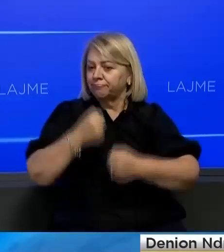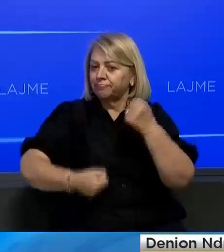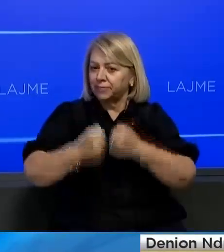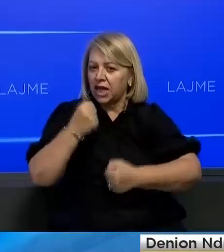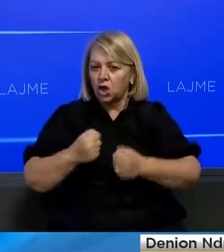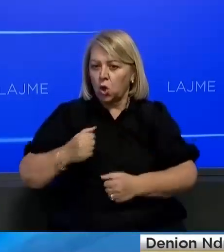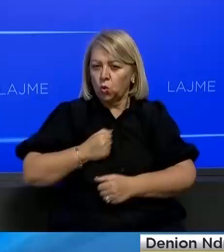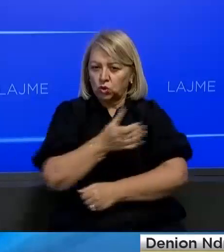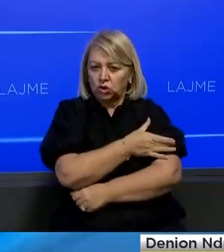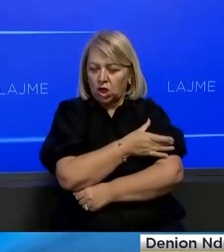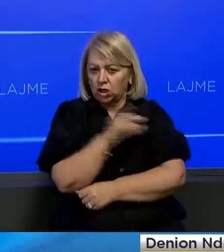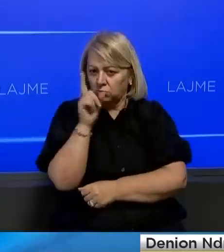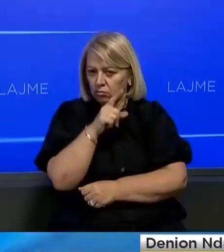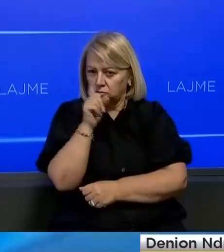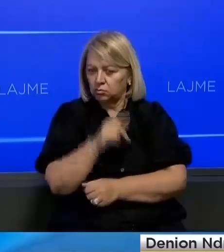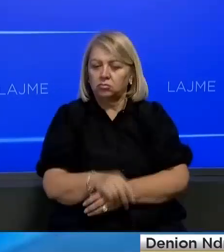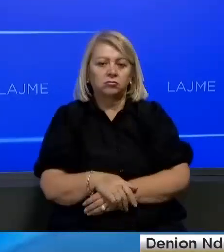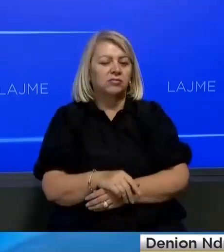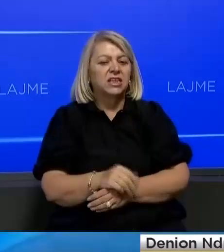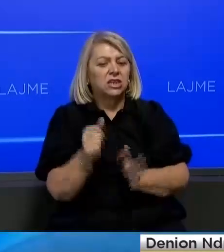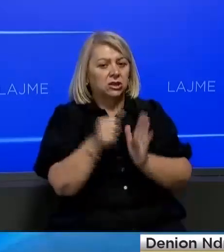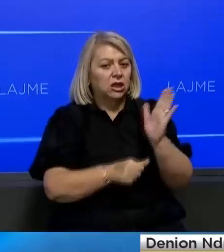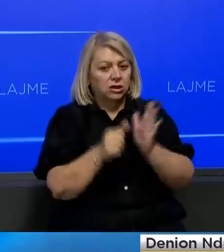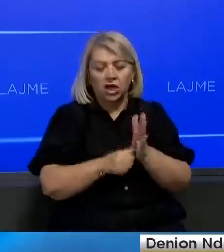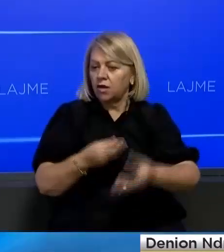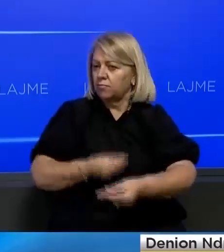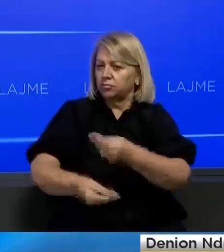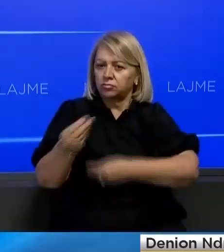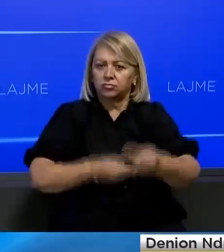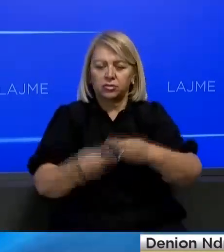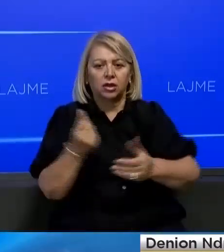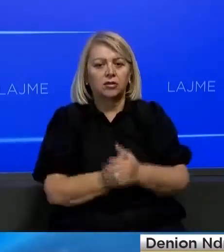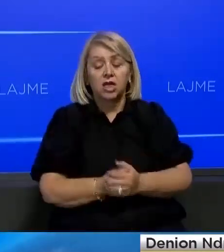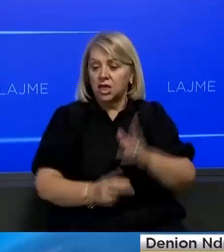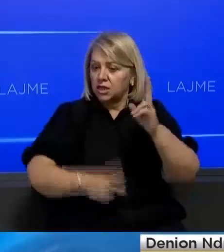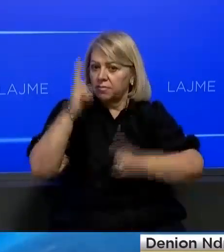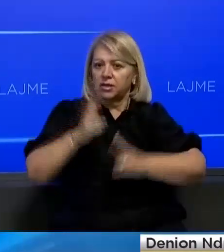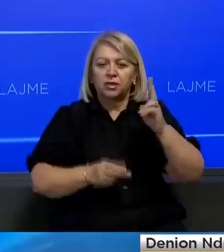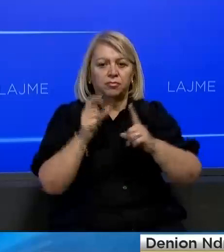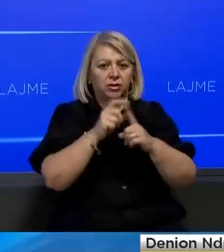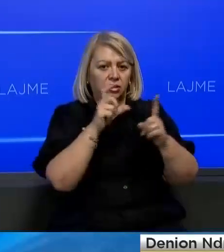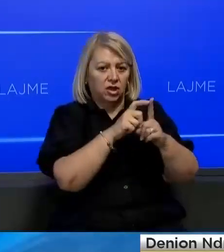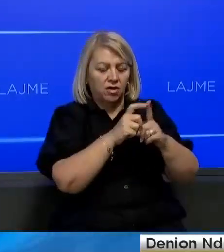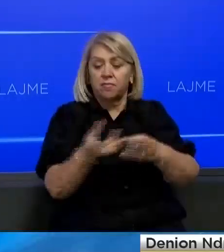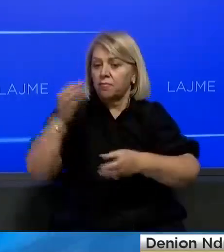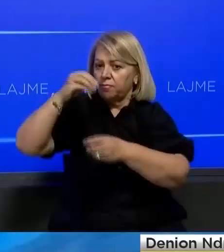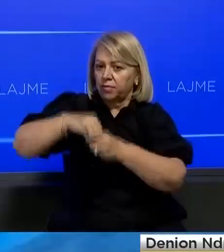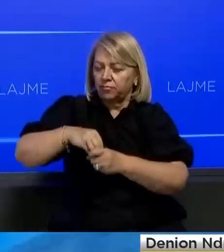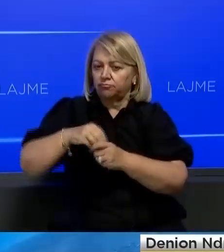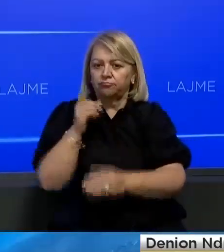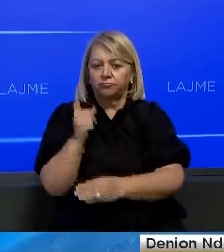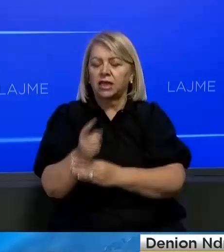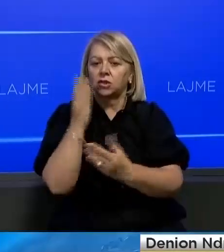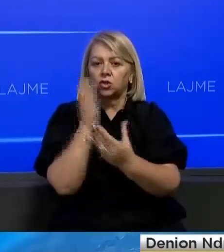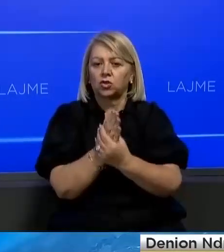ushri të shri të të rrëtë Kosovë sa po trafik të organeve njërzore. Debati është përqyndruar nga partia demokratikë opozitare në qështin e përshiris me dojë mos në